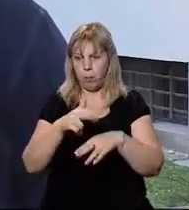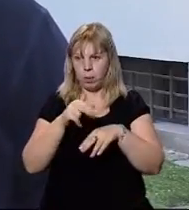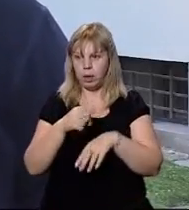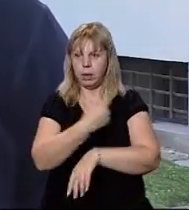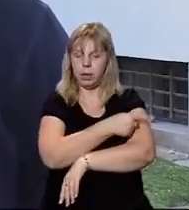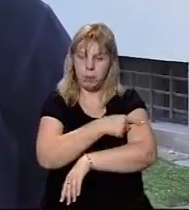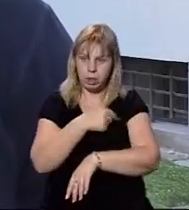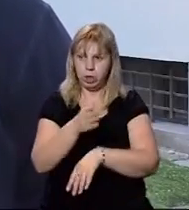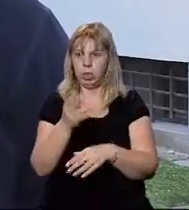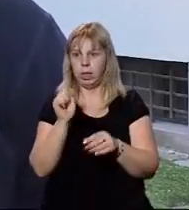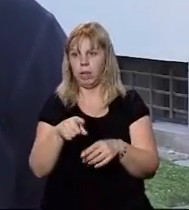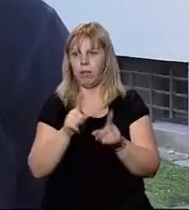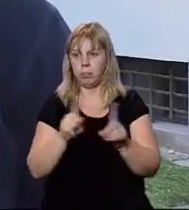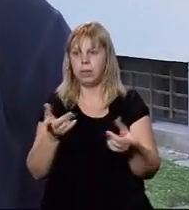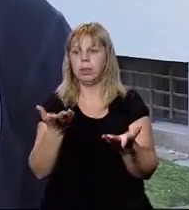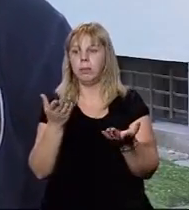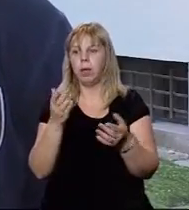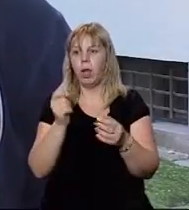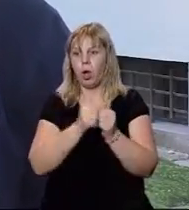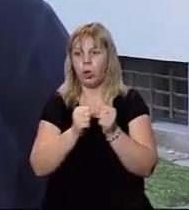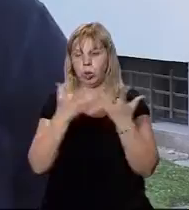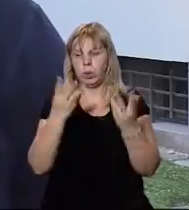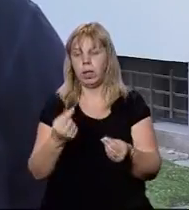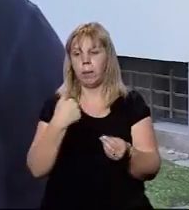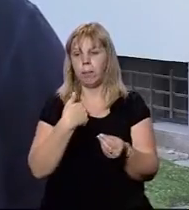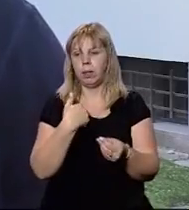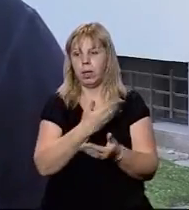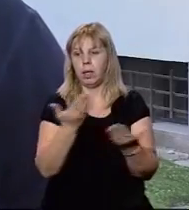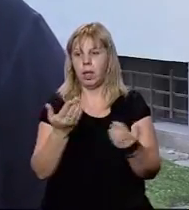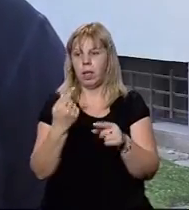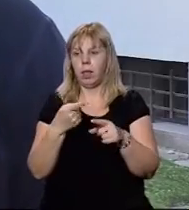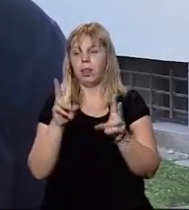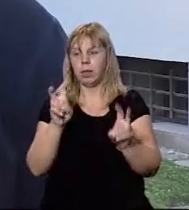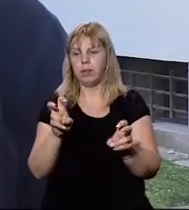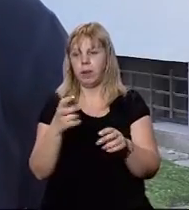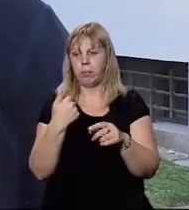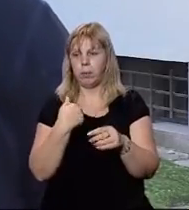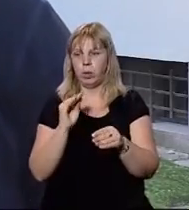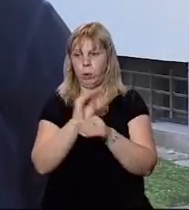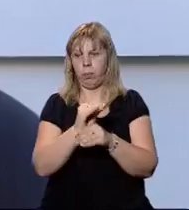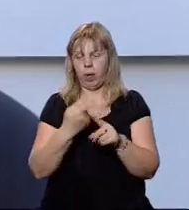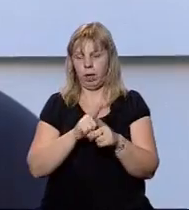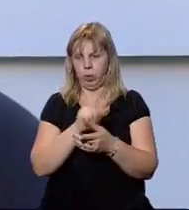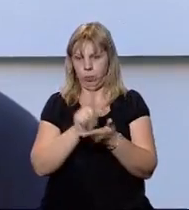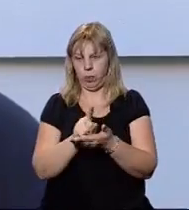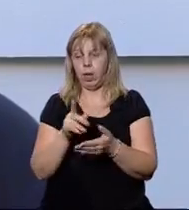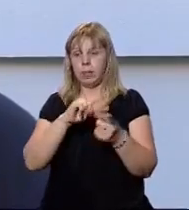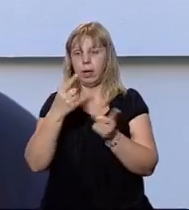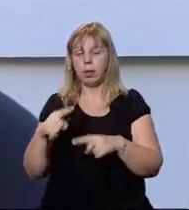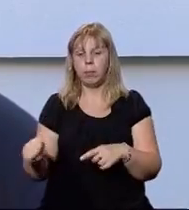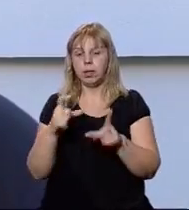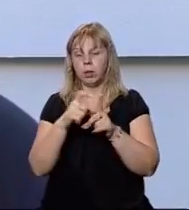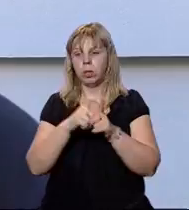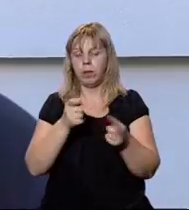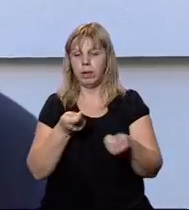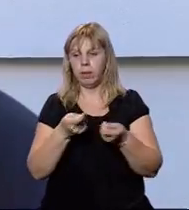медустанов. Та в принципі майже кожного дня ми додаток розвиваємо і добавляємо нові функції. Закарпаття, за